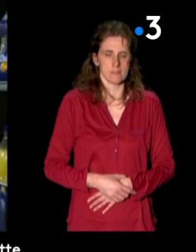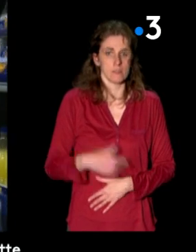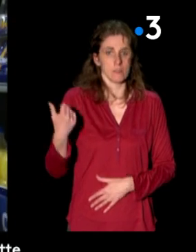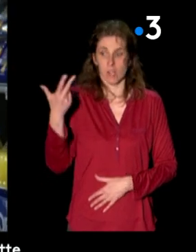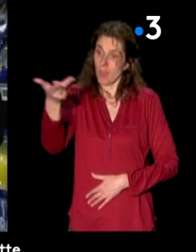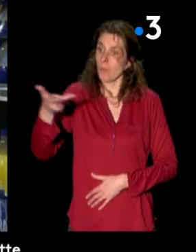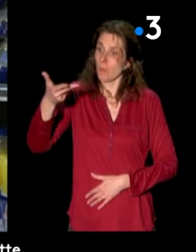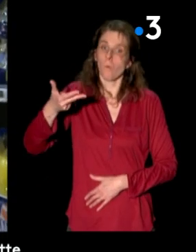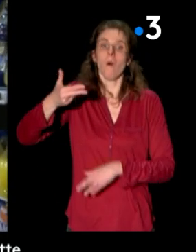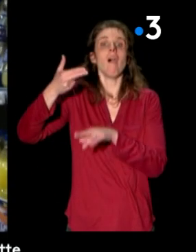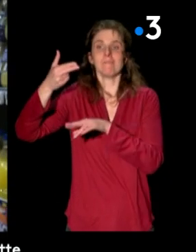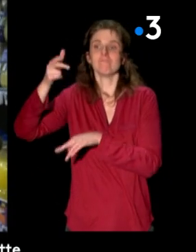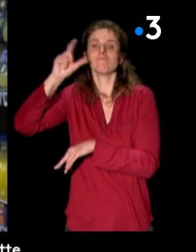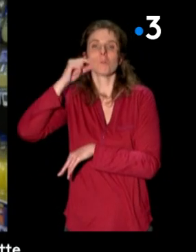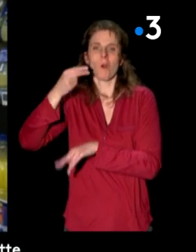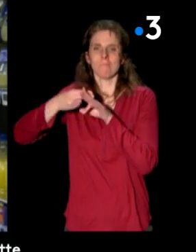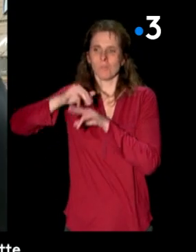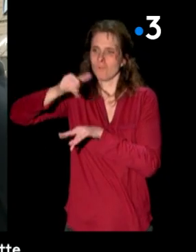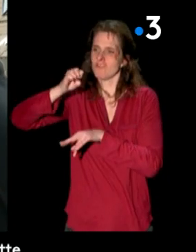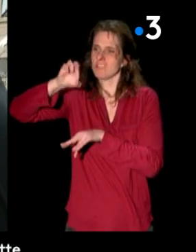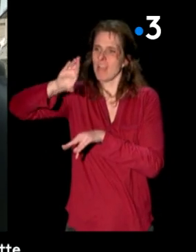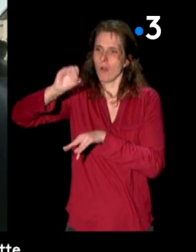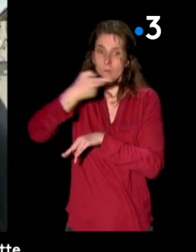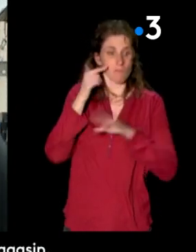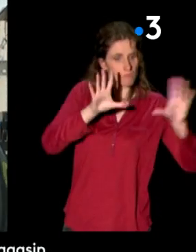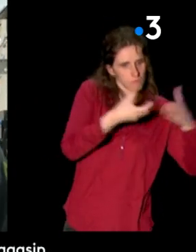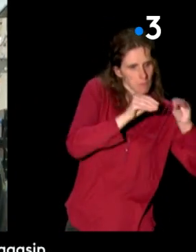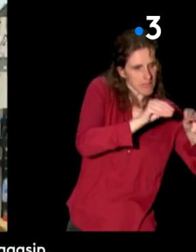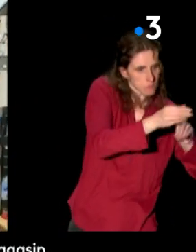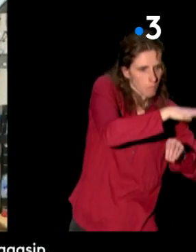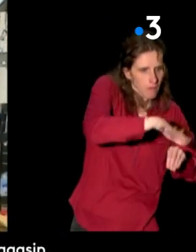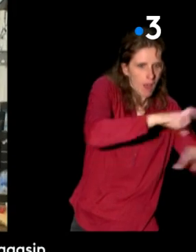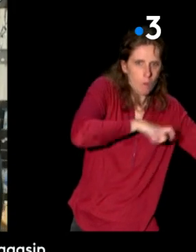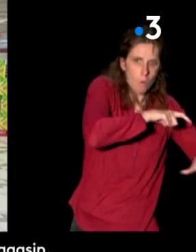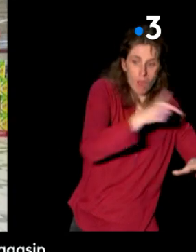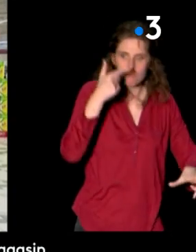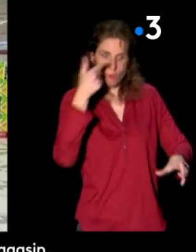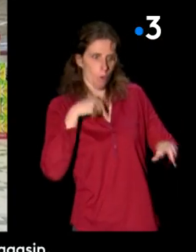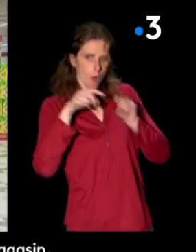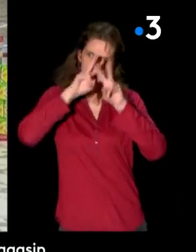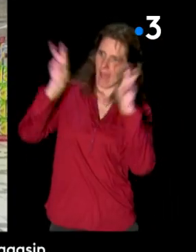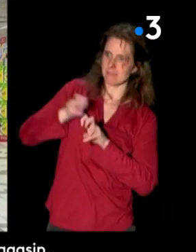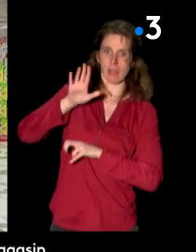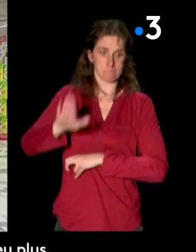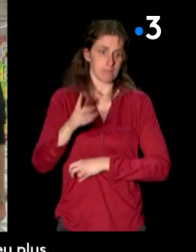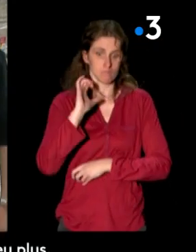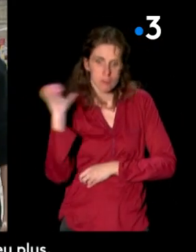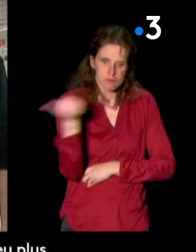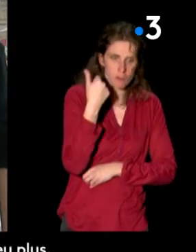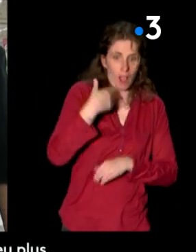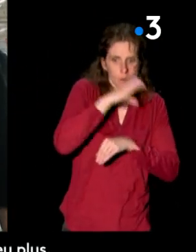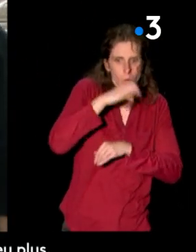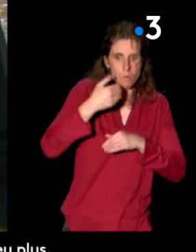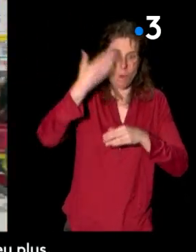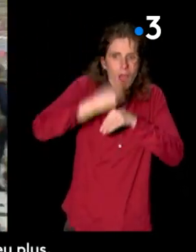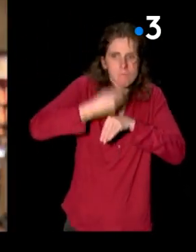Les trois Jérômes ont perçu cette formation comme une marque de respect. Et depuis chaque jour dans le magasin, les employés entendants sont curieux d'en apprendre un peu